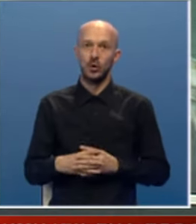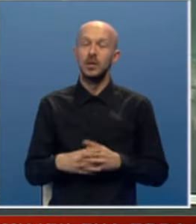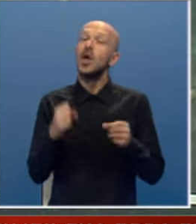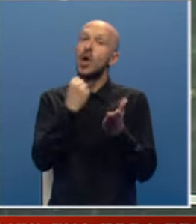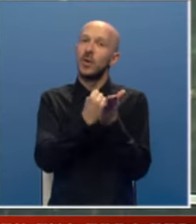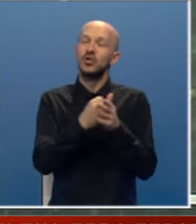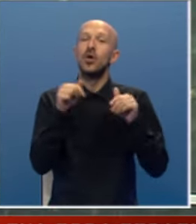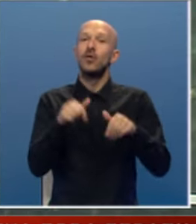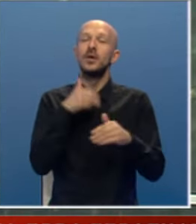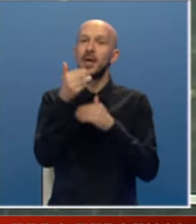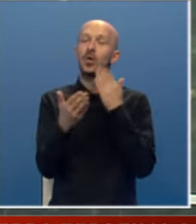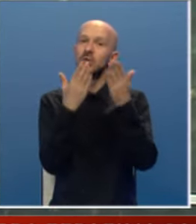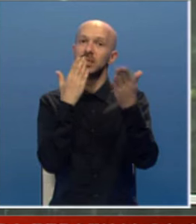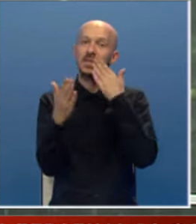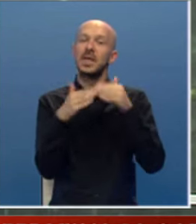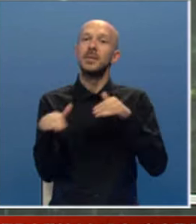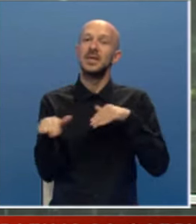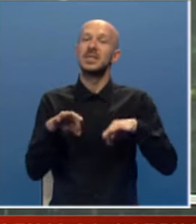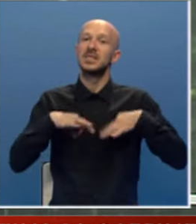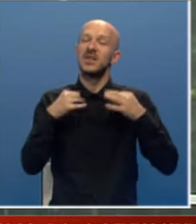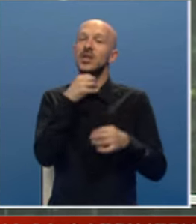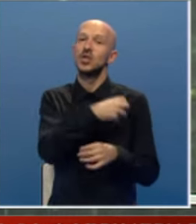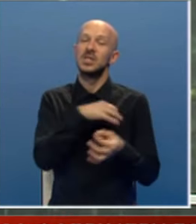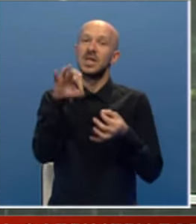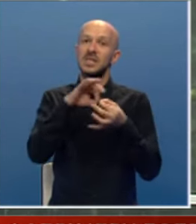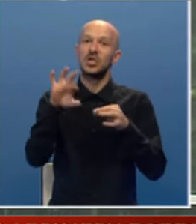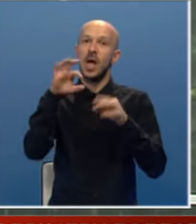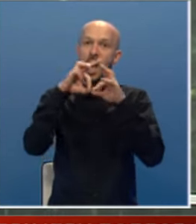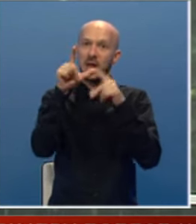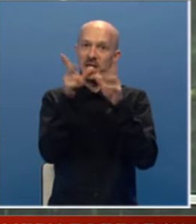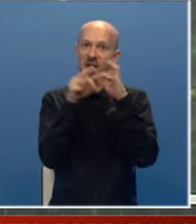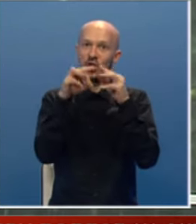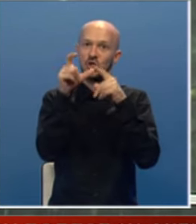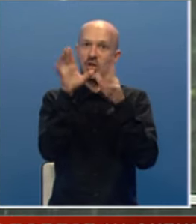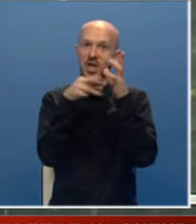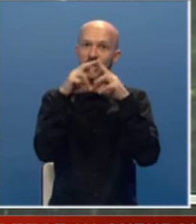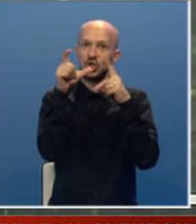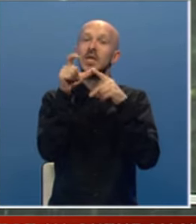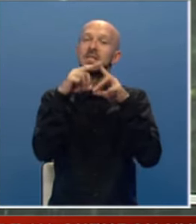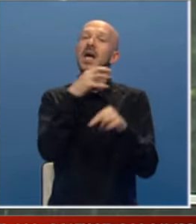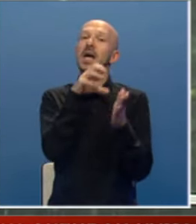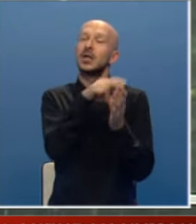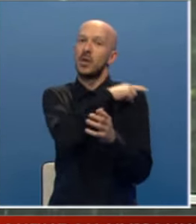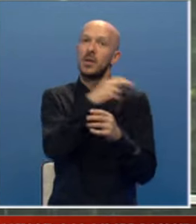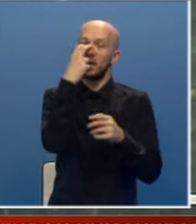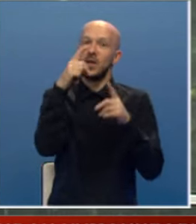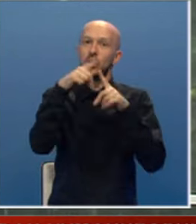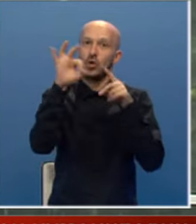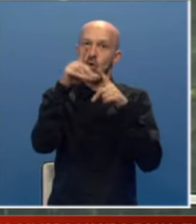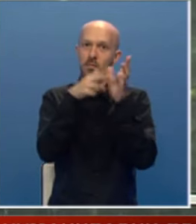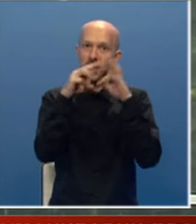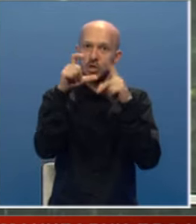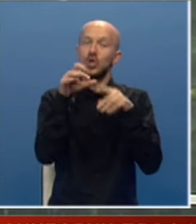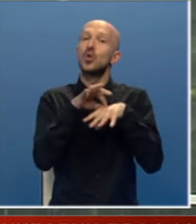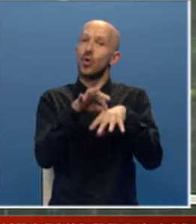Potvrđeno je ovo nakon sastanka ministra zdravlja i socijalne zaštite Alena Šeranića sa gradonačelnikom Prnjavora Darkom Tomaše